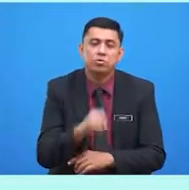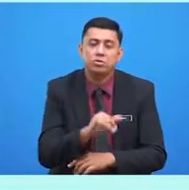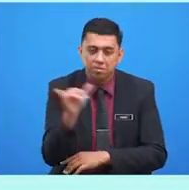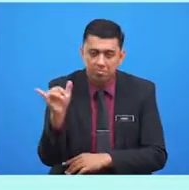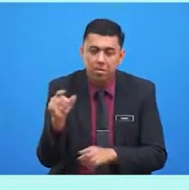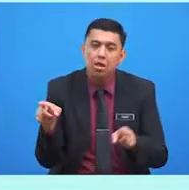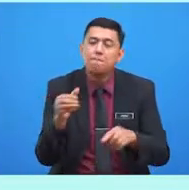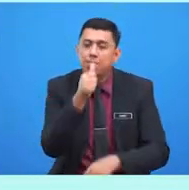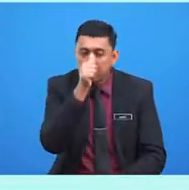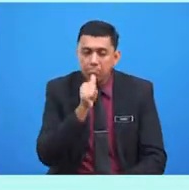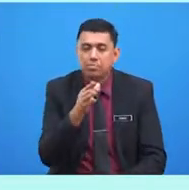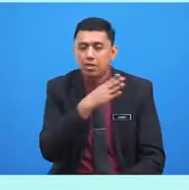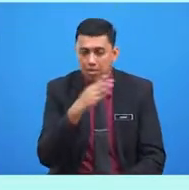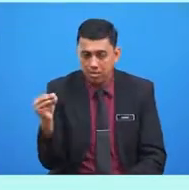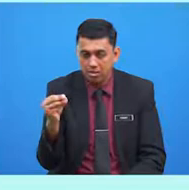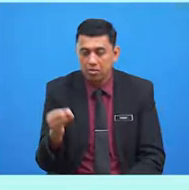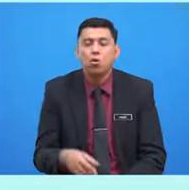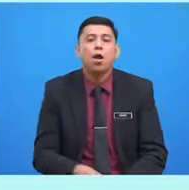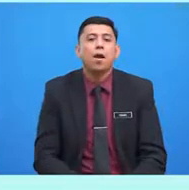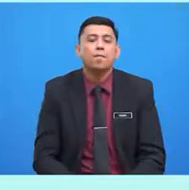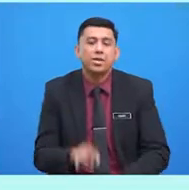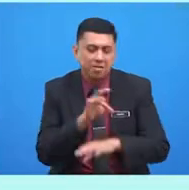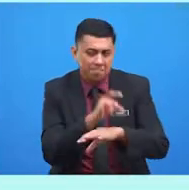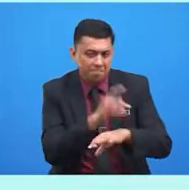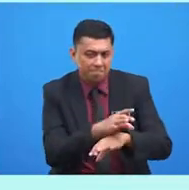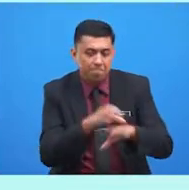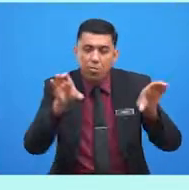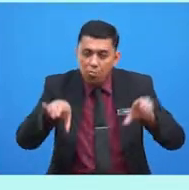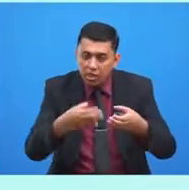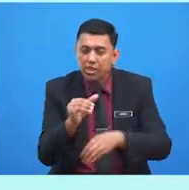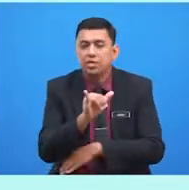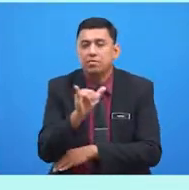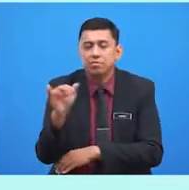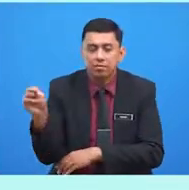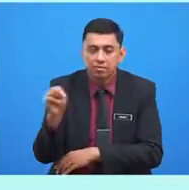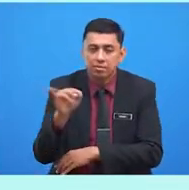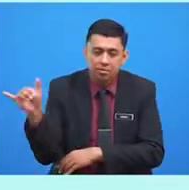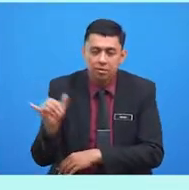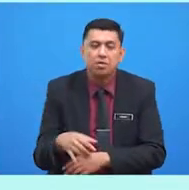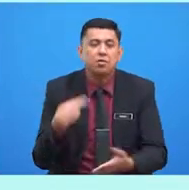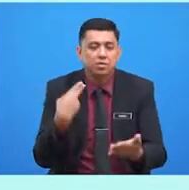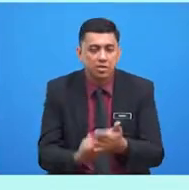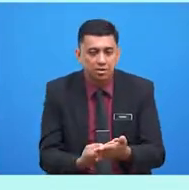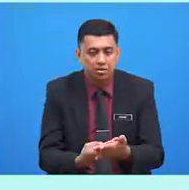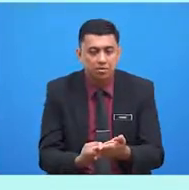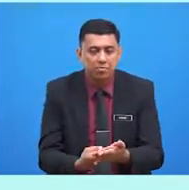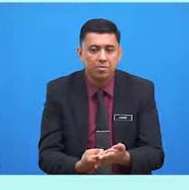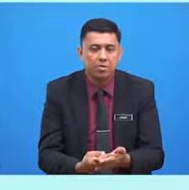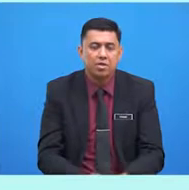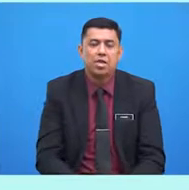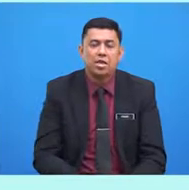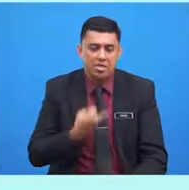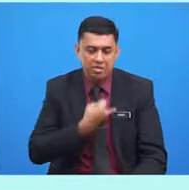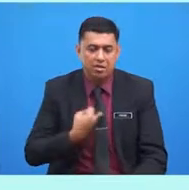bersabar dan menegur perbuatannya sehingga dia insaf